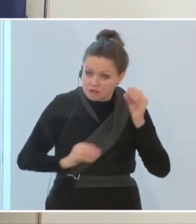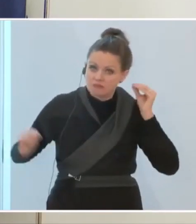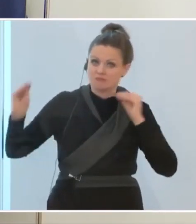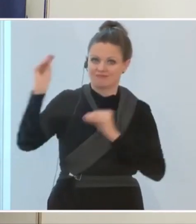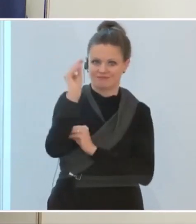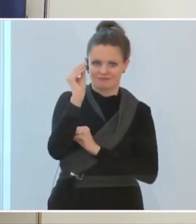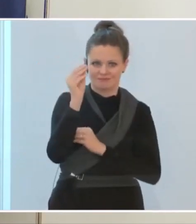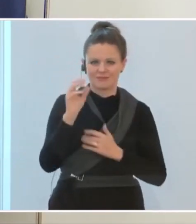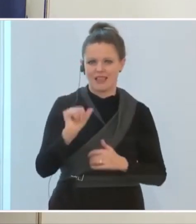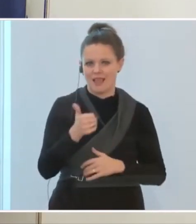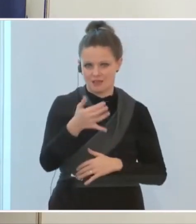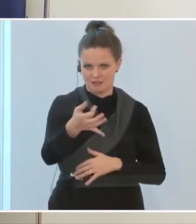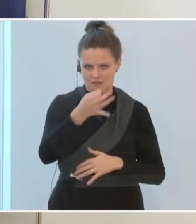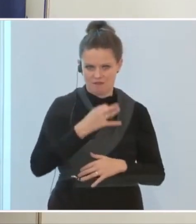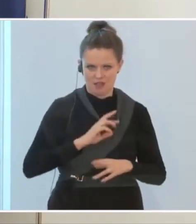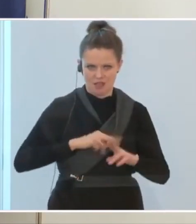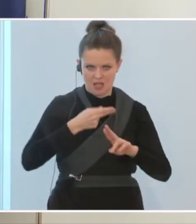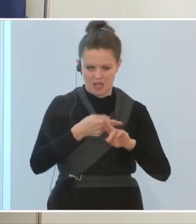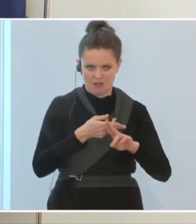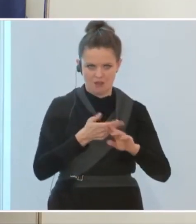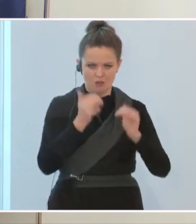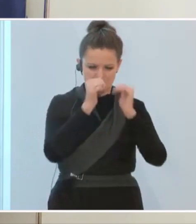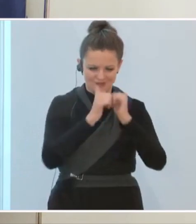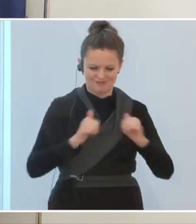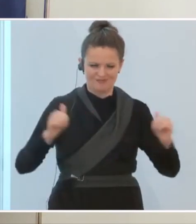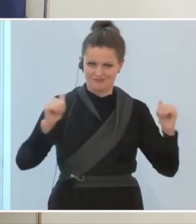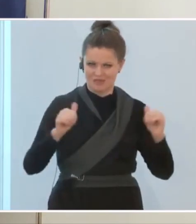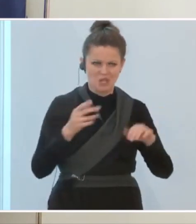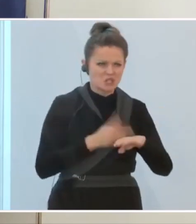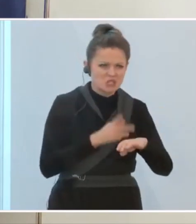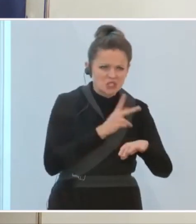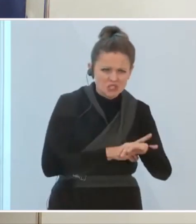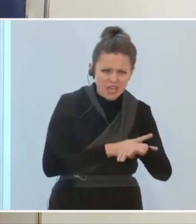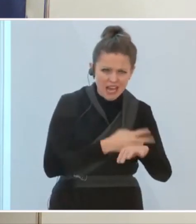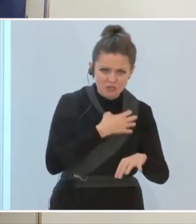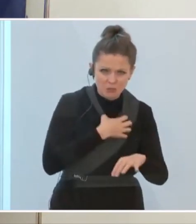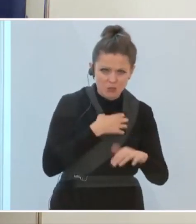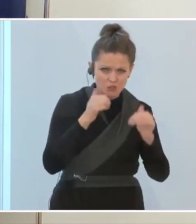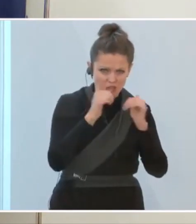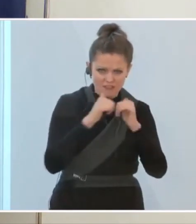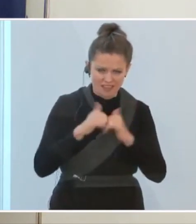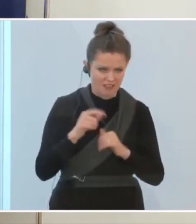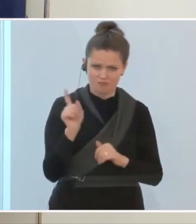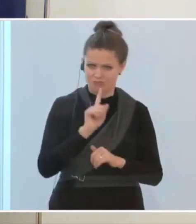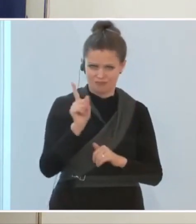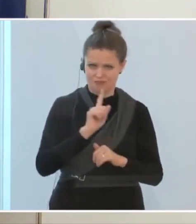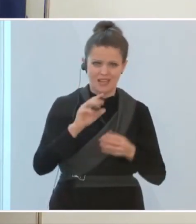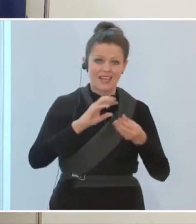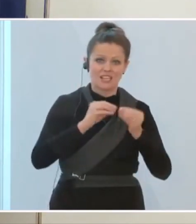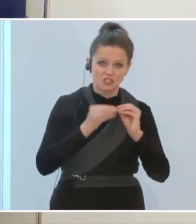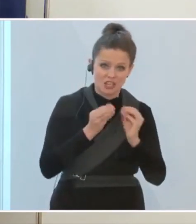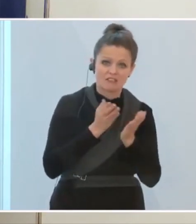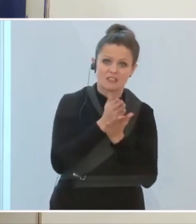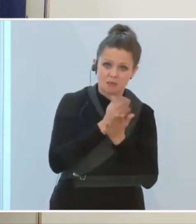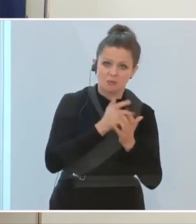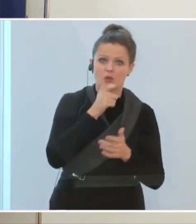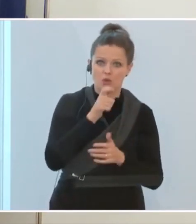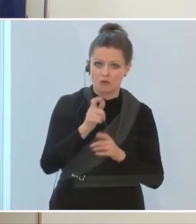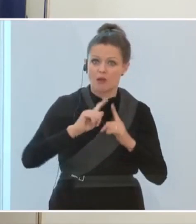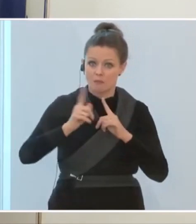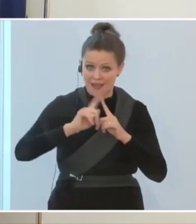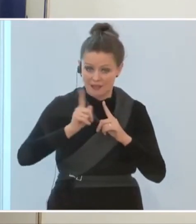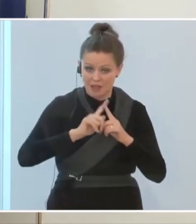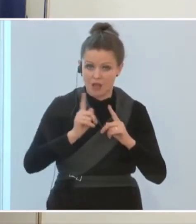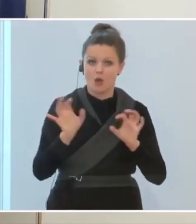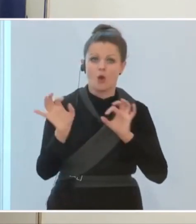als Antwort auf Ihre erste Frage. Zu trennen ist nicht nach Staatsbürgerschaft, sondern in der Kategorie geschäftlich, dienstlich, beruflich, Pendler